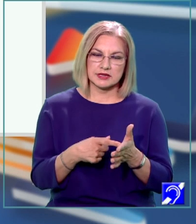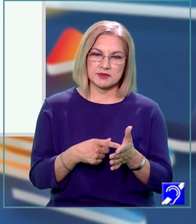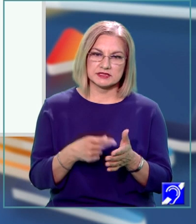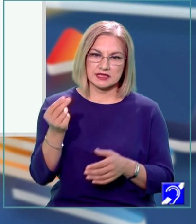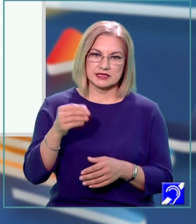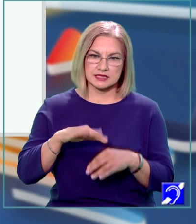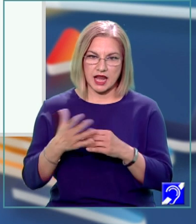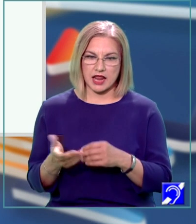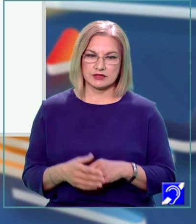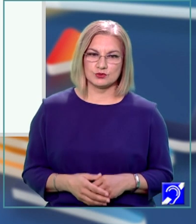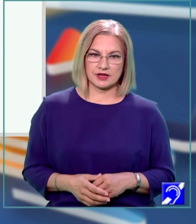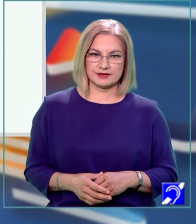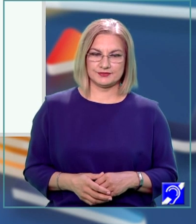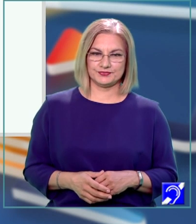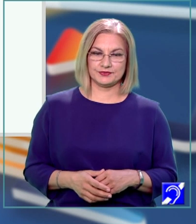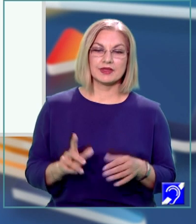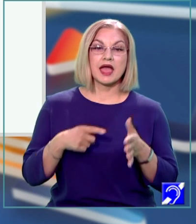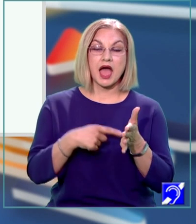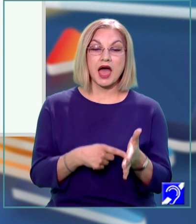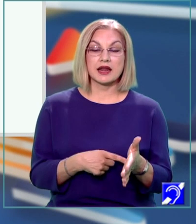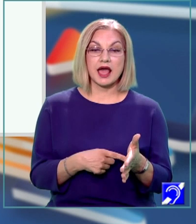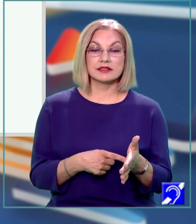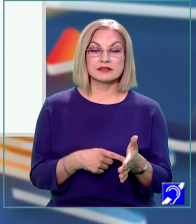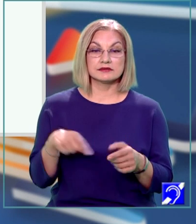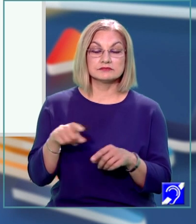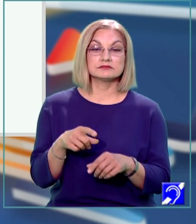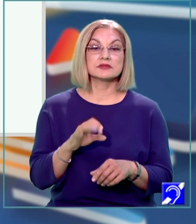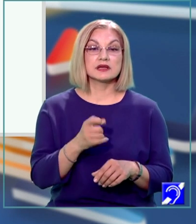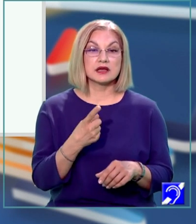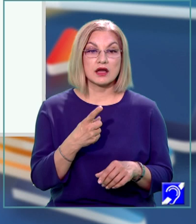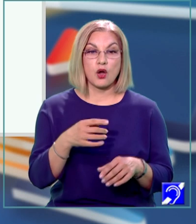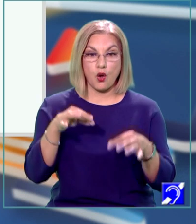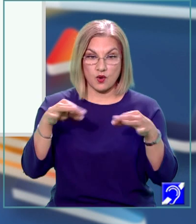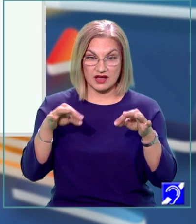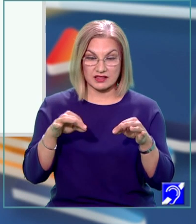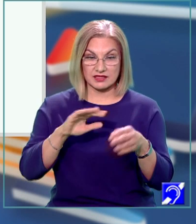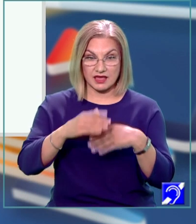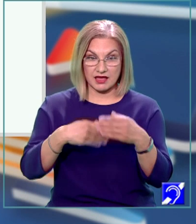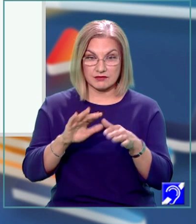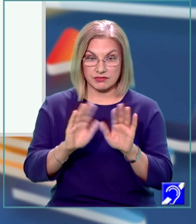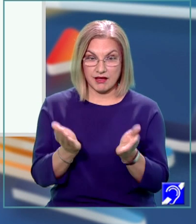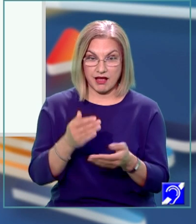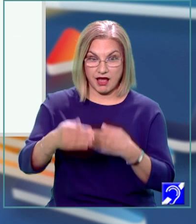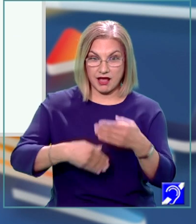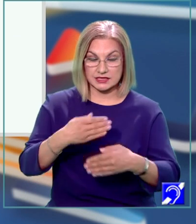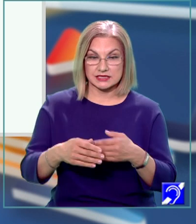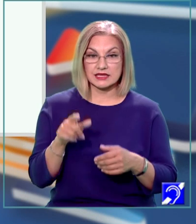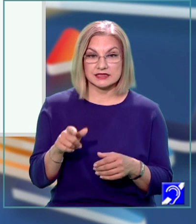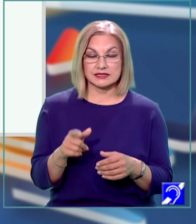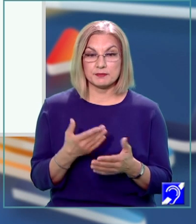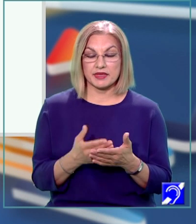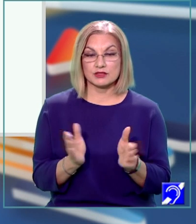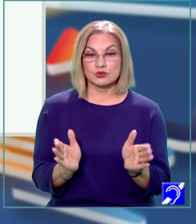alăturată. Arată că o hârtie de ambalat cadouri în formă de dreptunghi cu